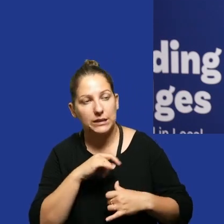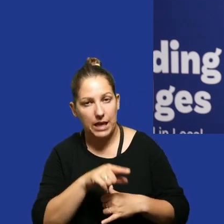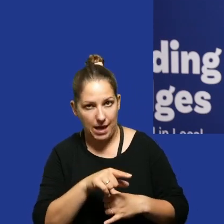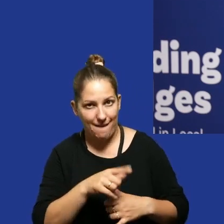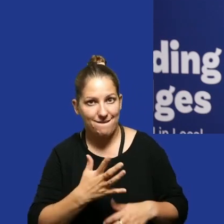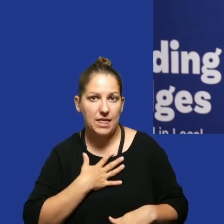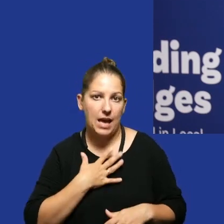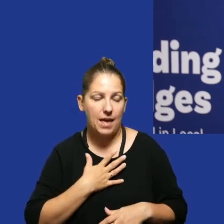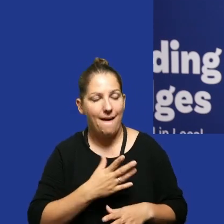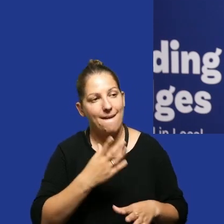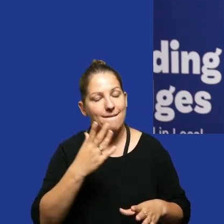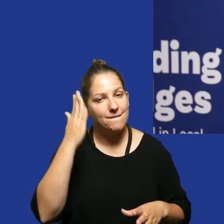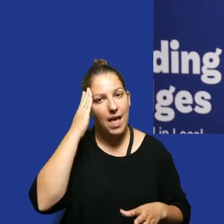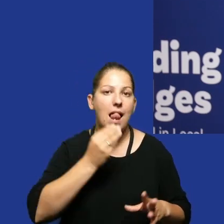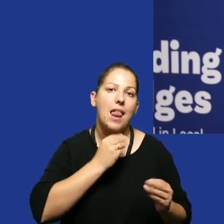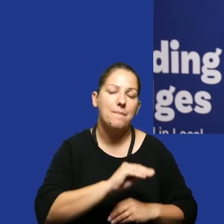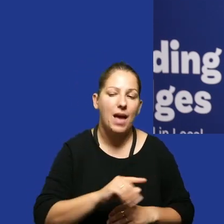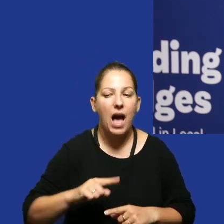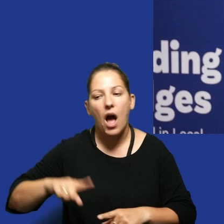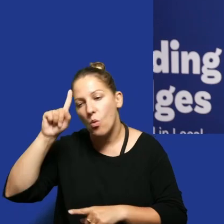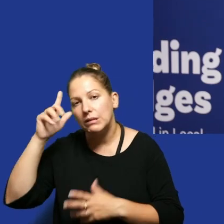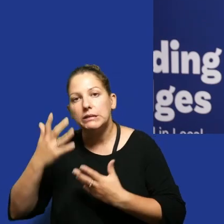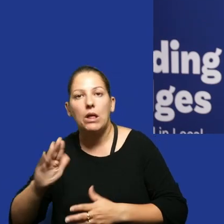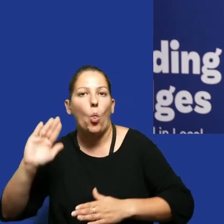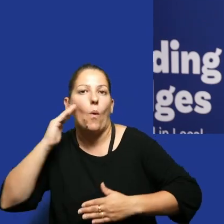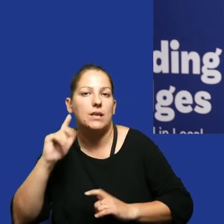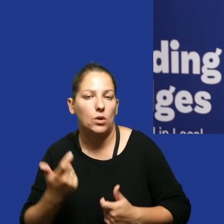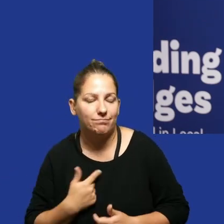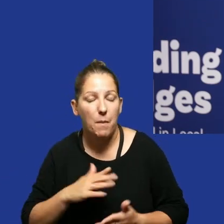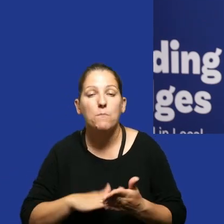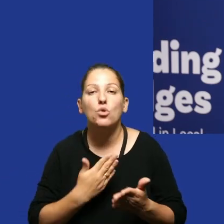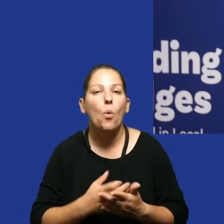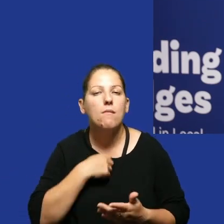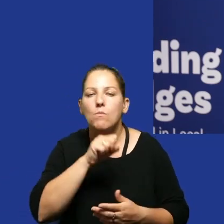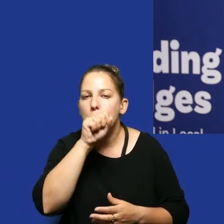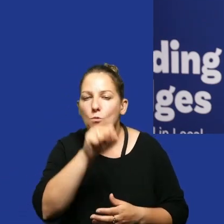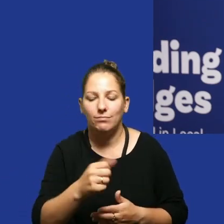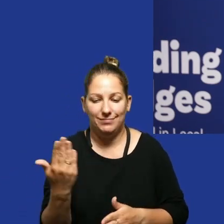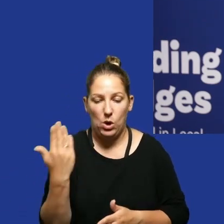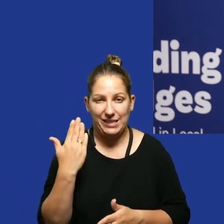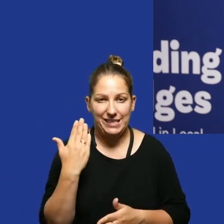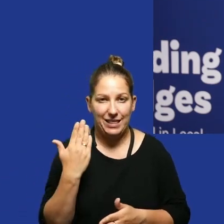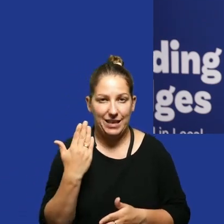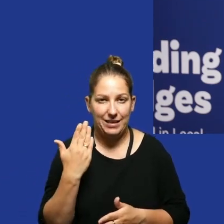której wydaje się, że wie lepiej i są ludzie, którzy chcieliby się czegoś dowiedzieć. Mój ulubiony przykład z ostatniej